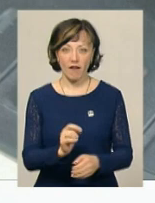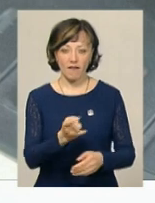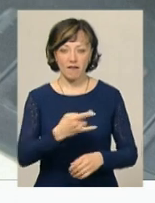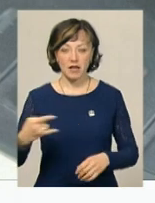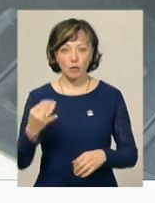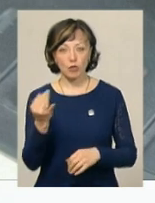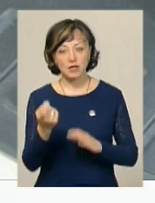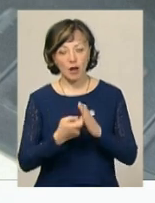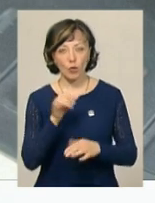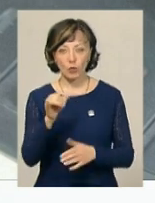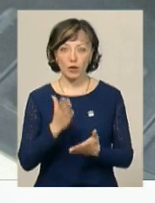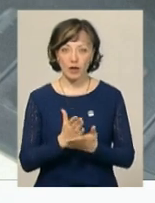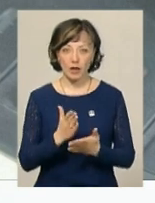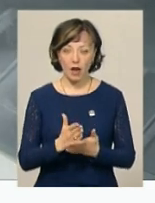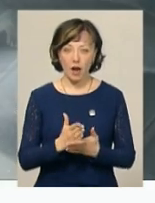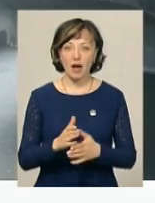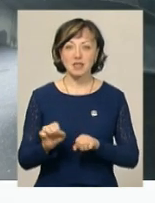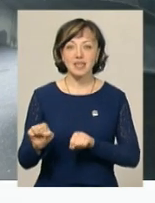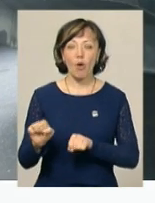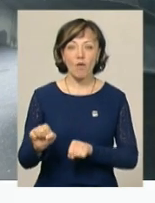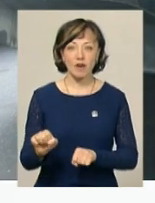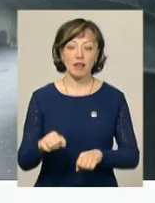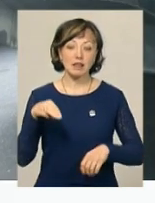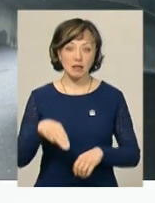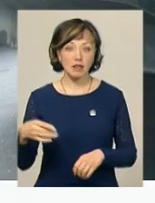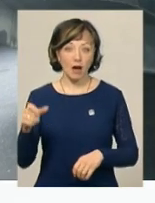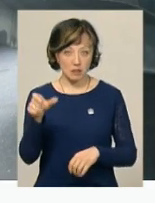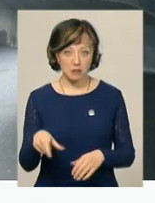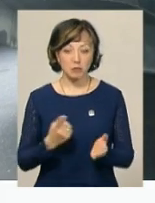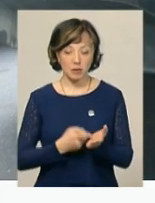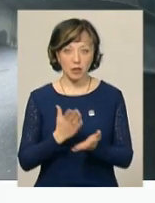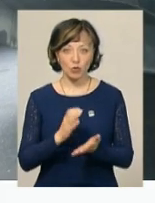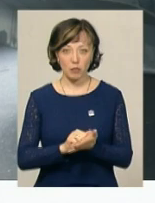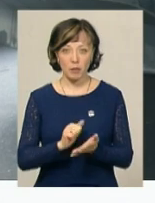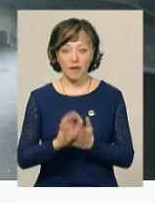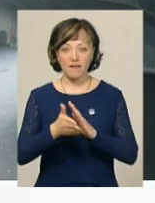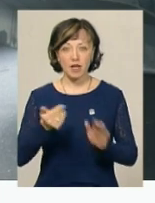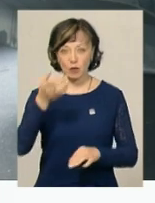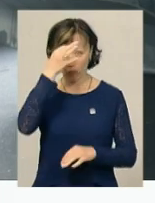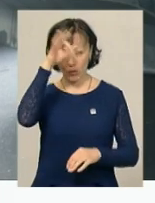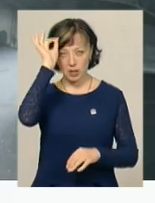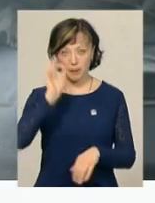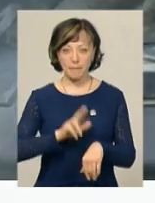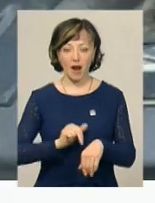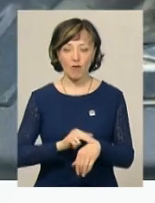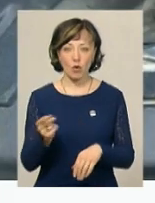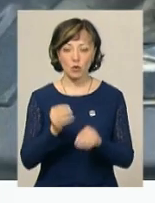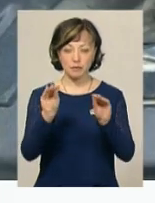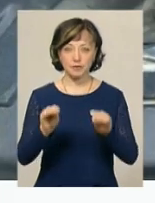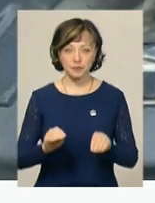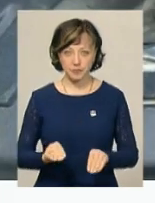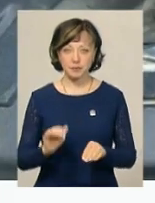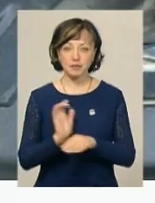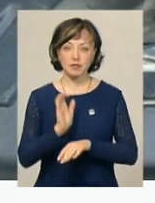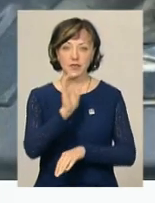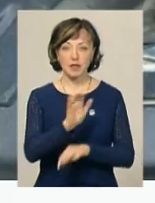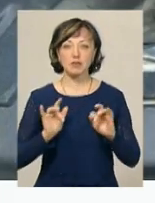поцікавився, чи є у нього автоцивілка. Таксист наявність необхідних документів підтвердив, чоловіки викликали поліцію. Правоохоронці склали адмінпротокол